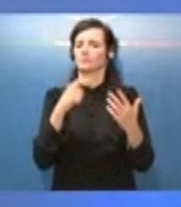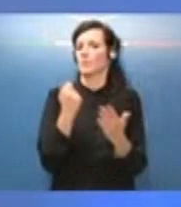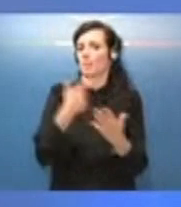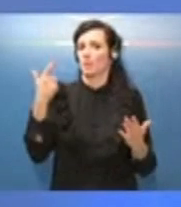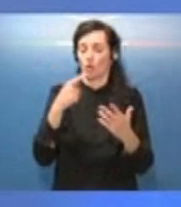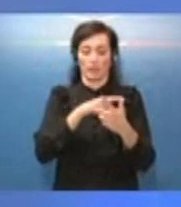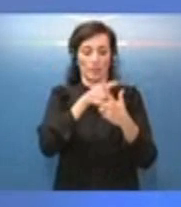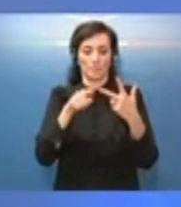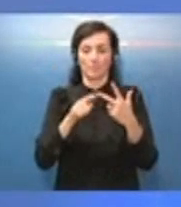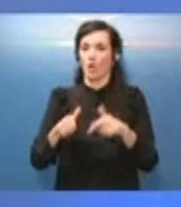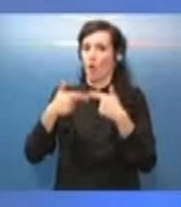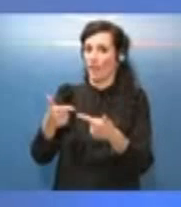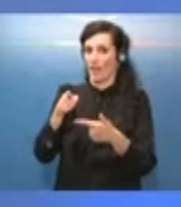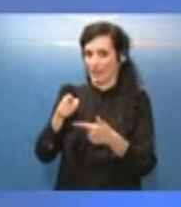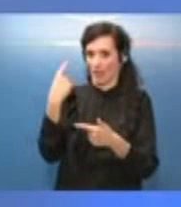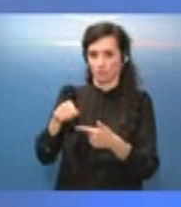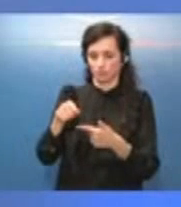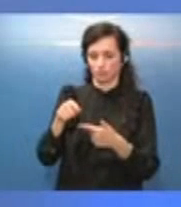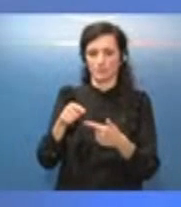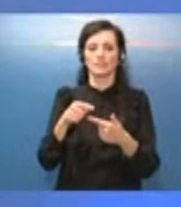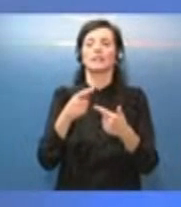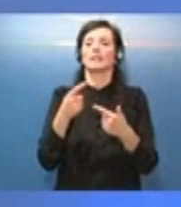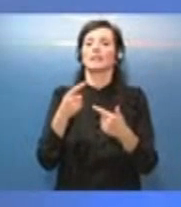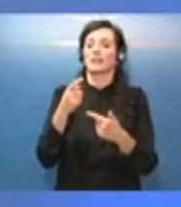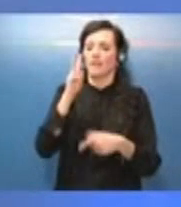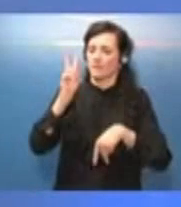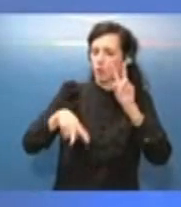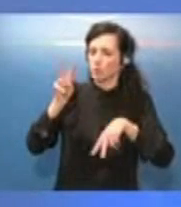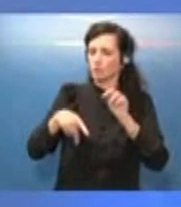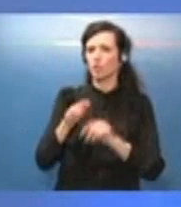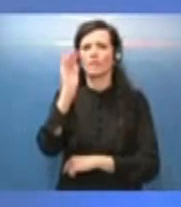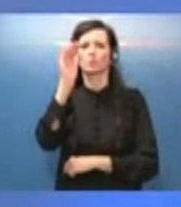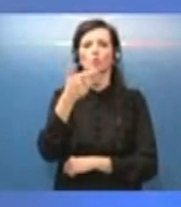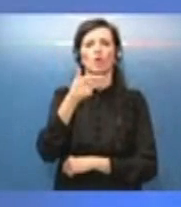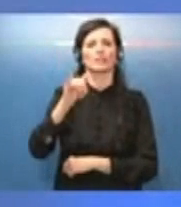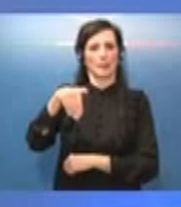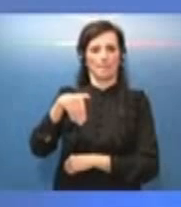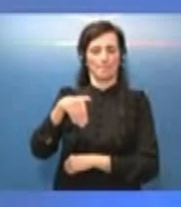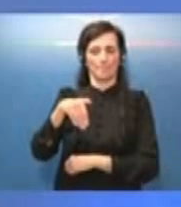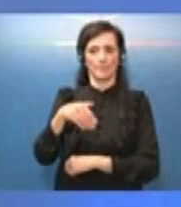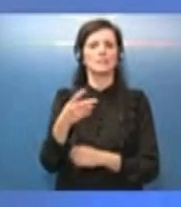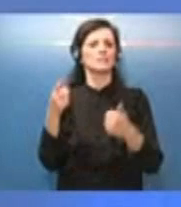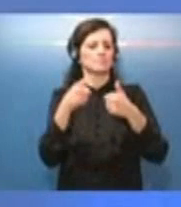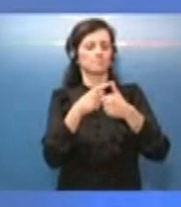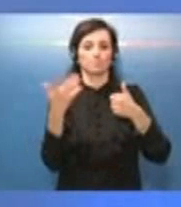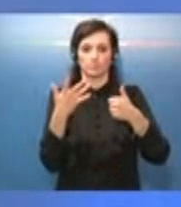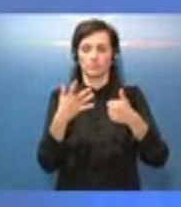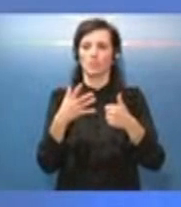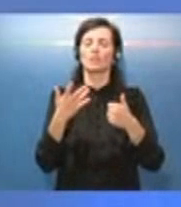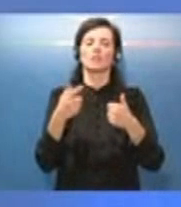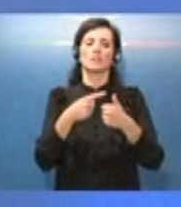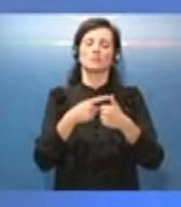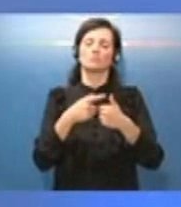questa offerta, nell'analizzare anche in realtà il futuro di Team. Una è la protezione dell'occupazione